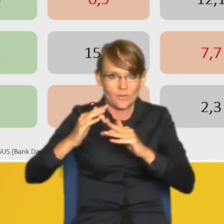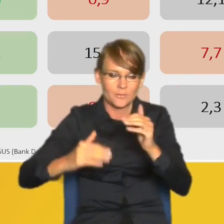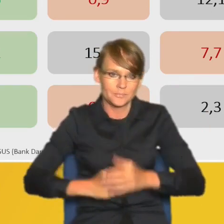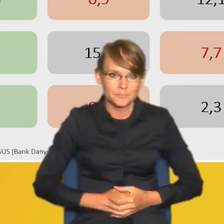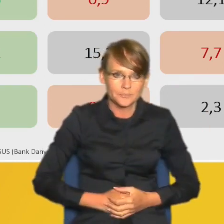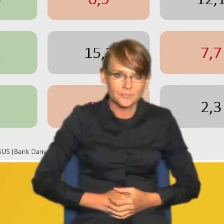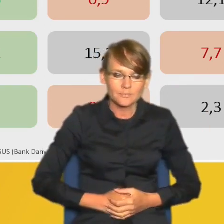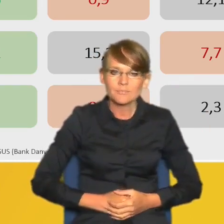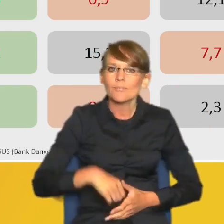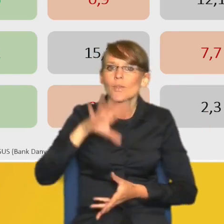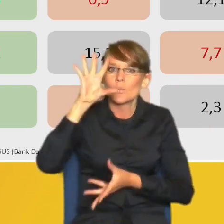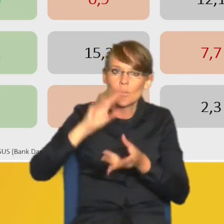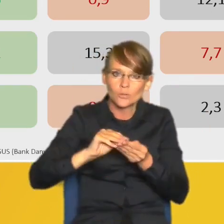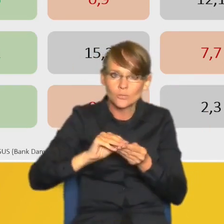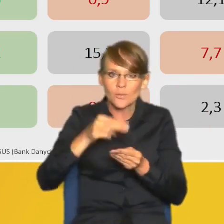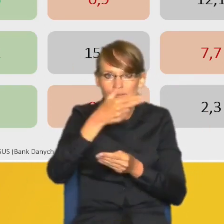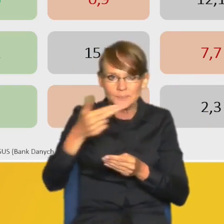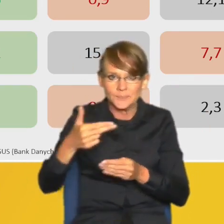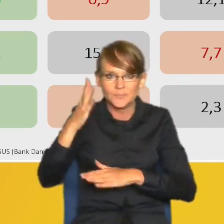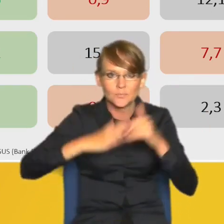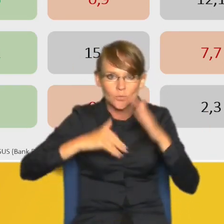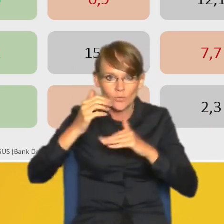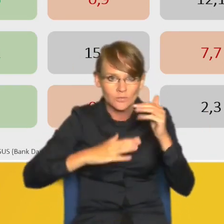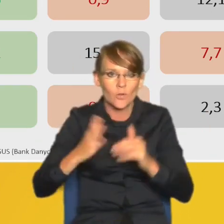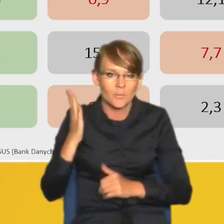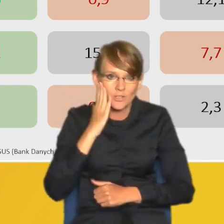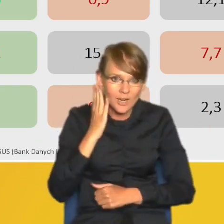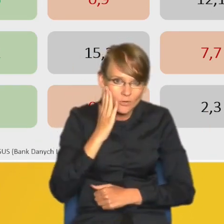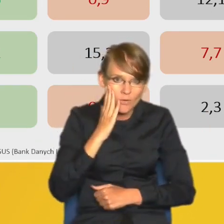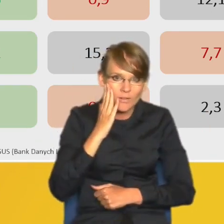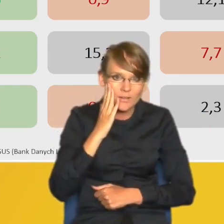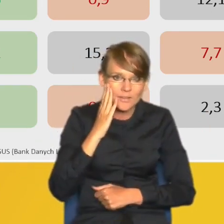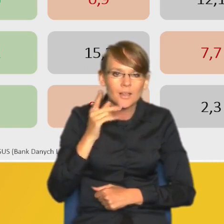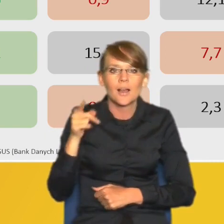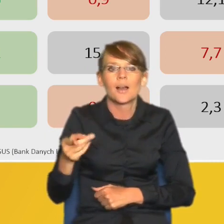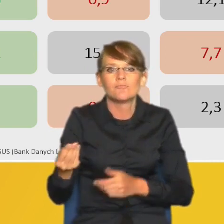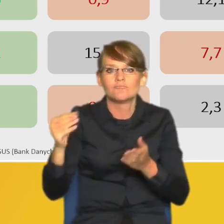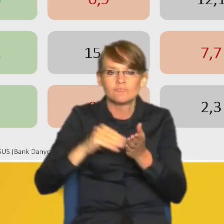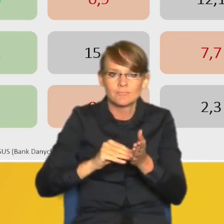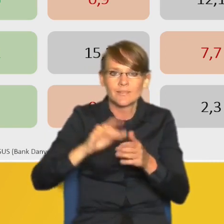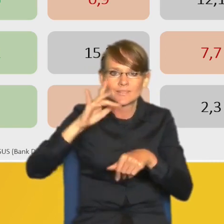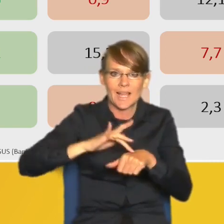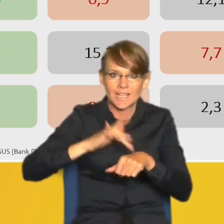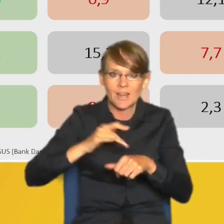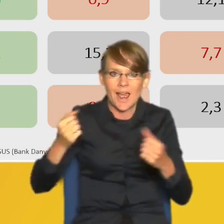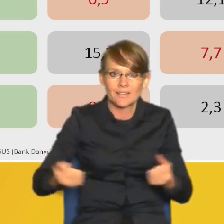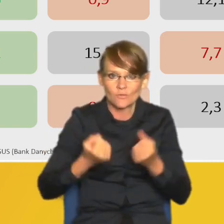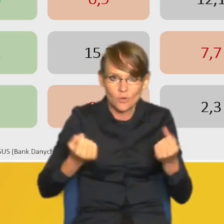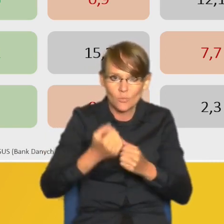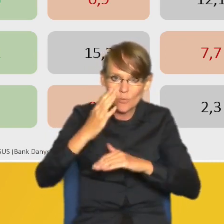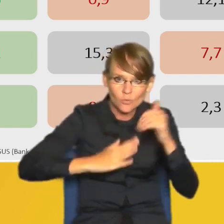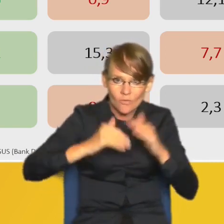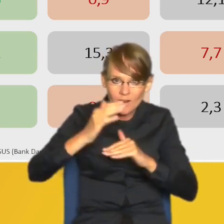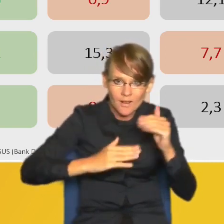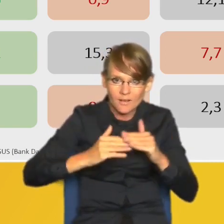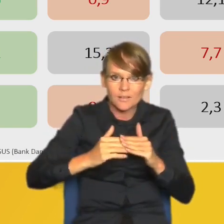Podsumowując wątek związany z budownictwem mieszkaniowym i zestawiając wartości wskaźnika aktywności budowlanej dla